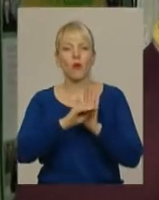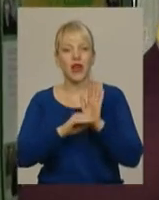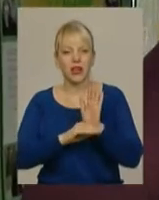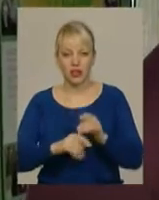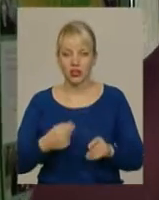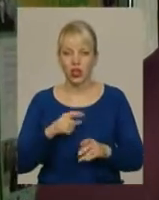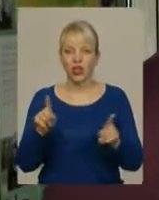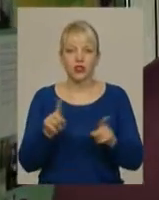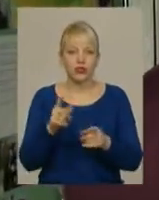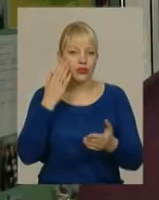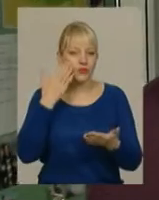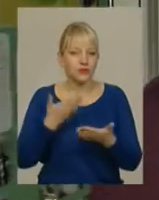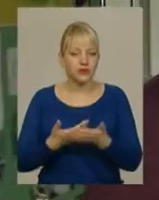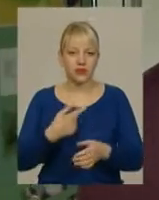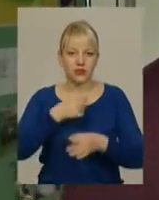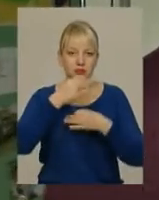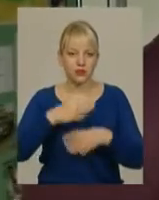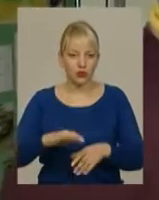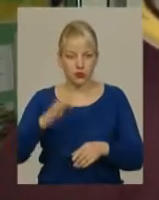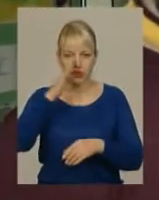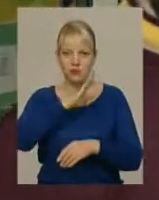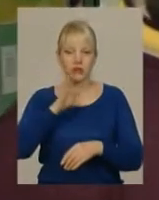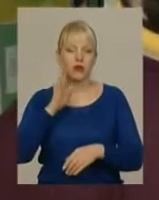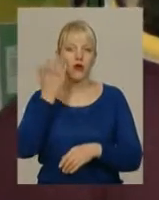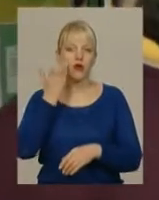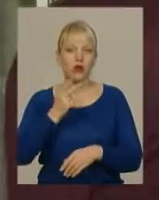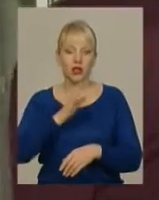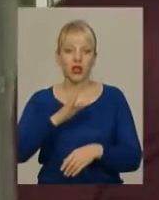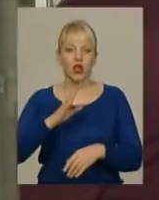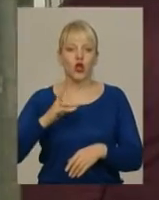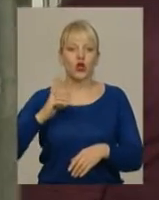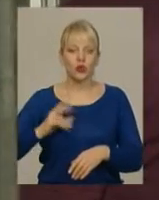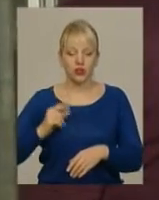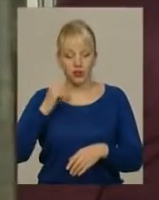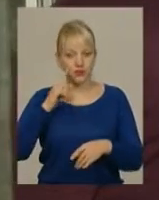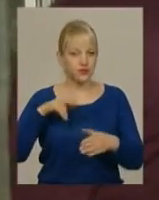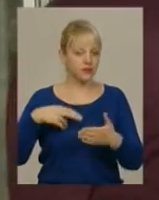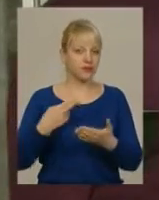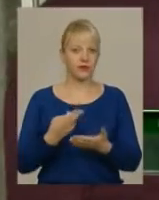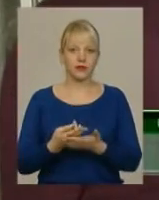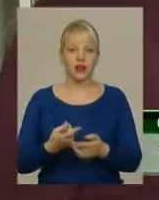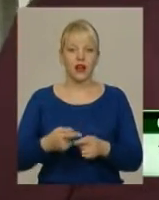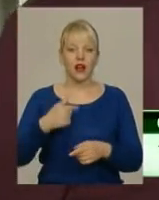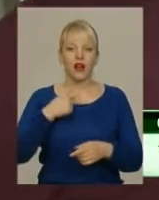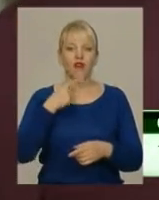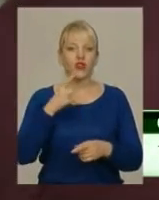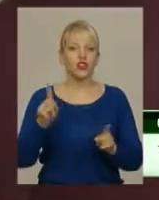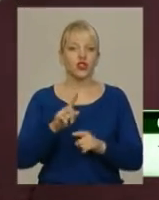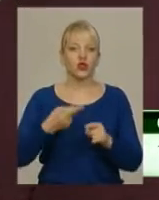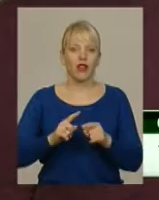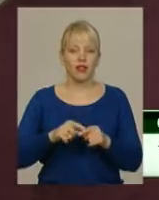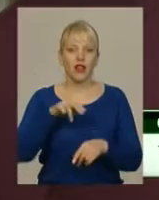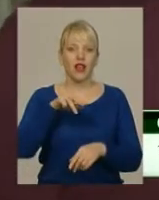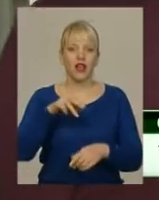рік тому, розповідає тато дівчинки Олександр, коли Аміна втратила свідомість. Нам ставили токсикацію організму, але ми